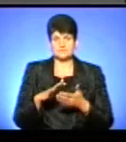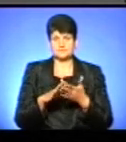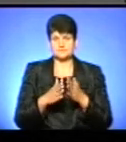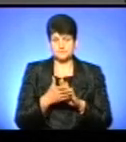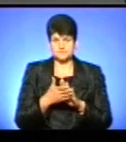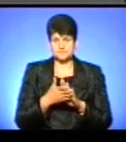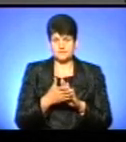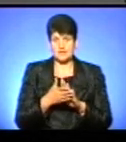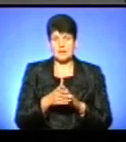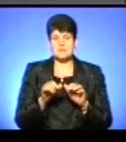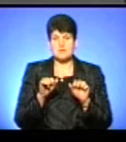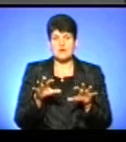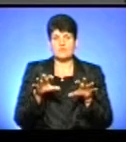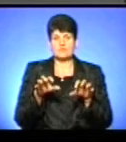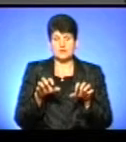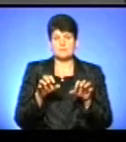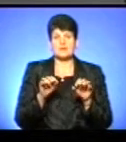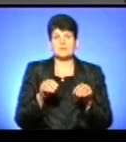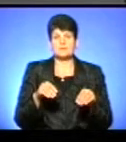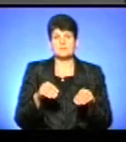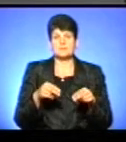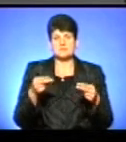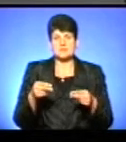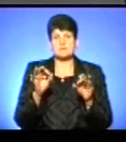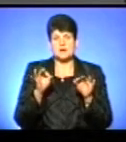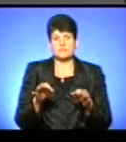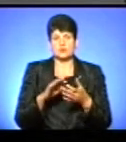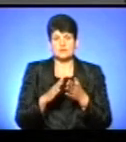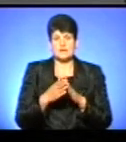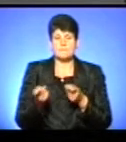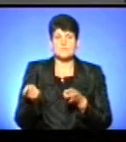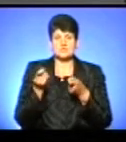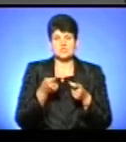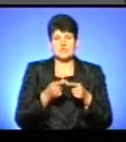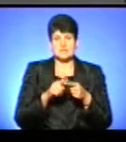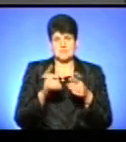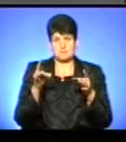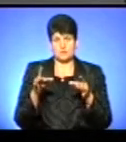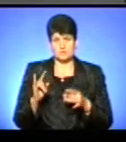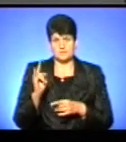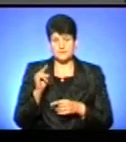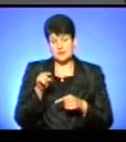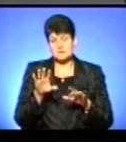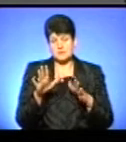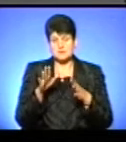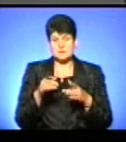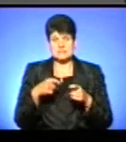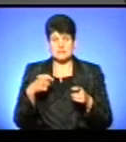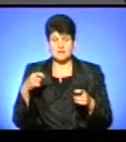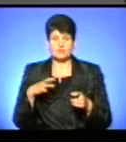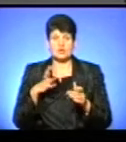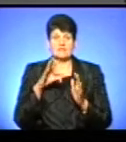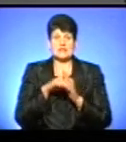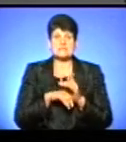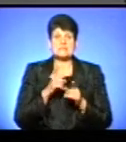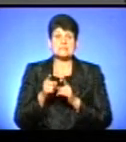власне укладання правильної угоди на постачання цих пакунків Малюка. Тому, власне, так сталася затримка і тому були внесені